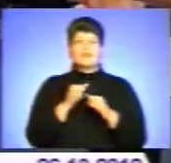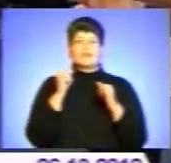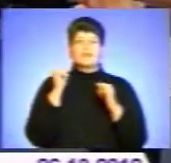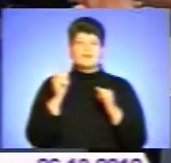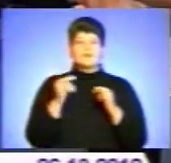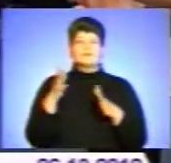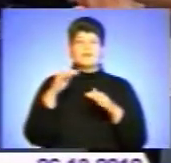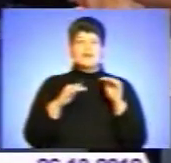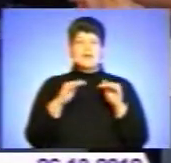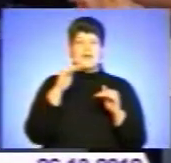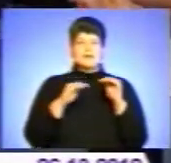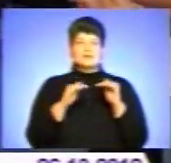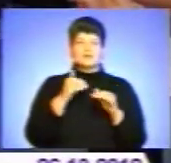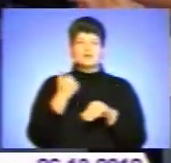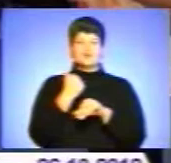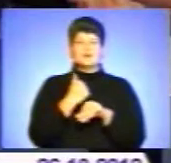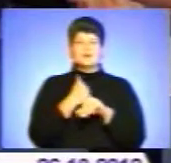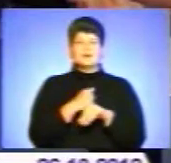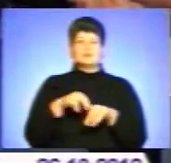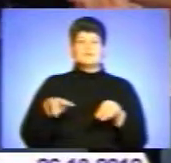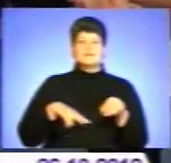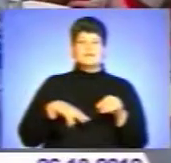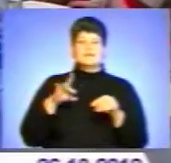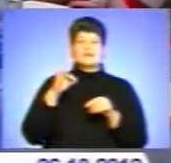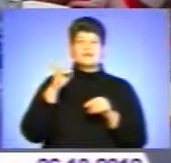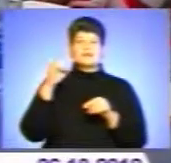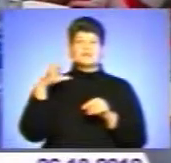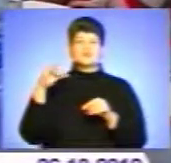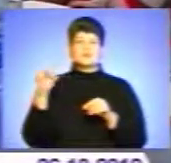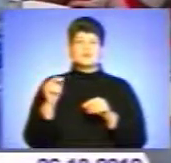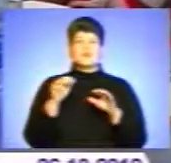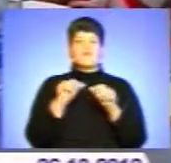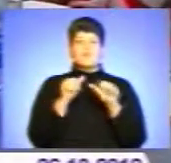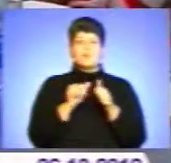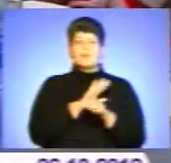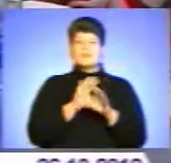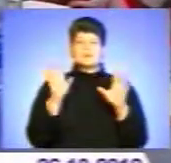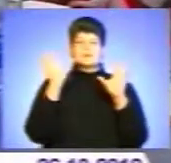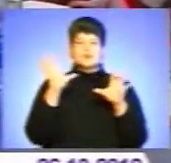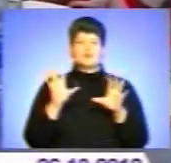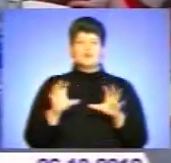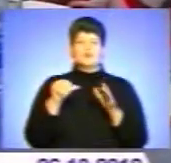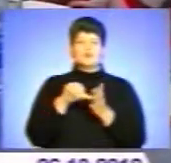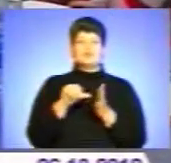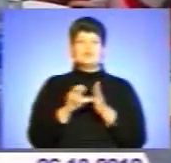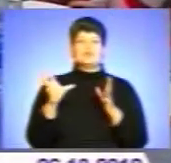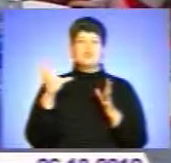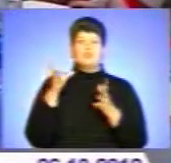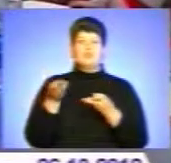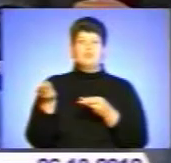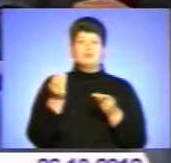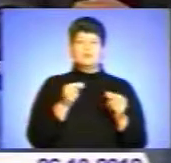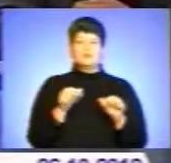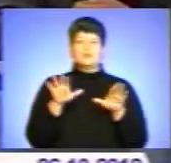як і в попередні місяці, очолює адміністративний ресурс, форма незаконної участі та впливу посадових осіб на виборчий